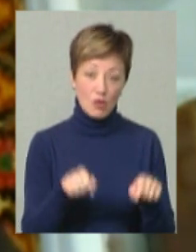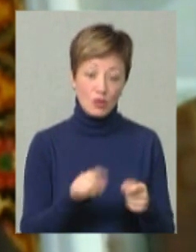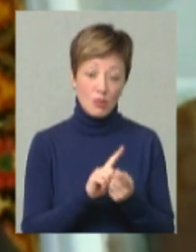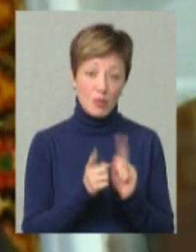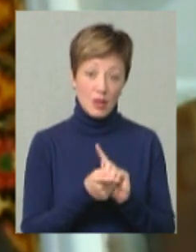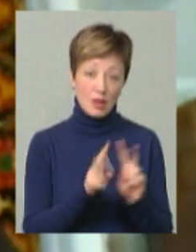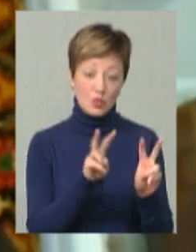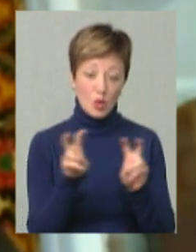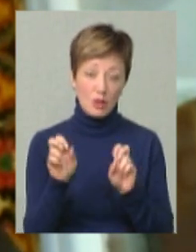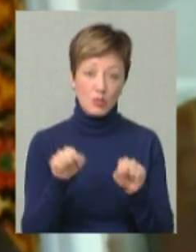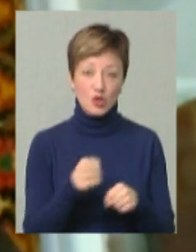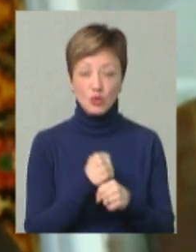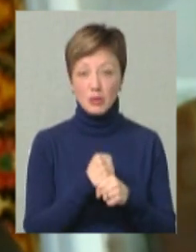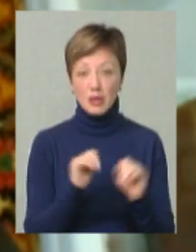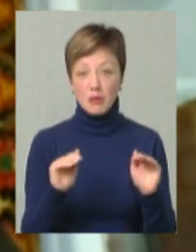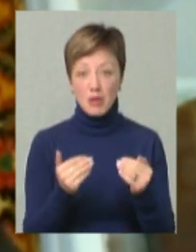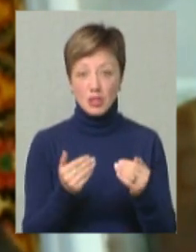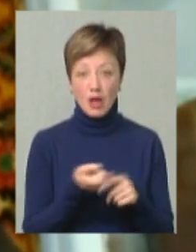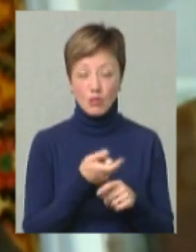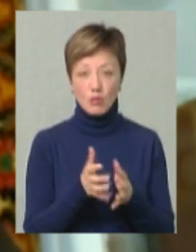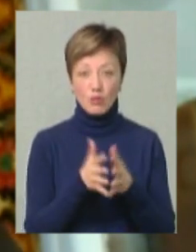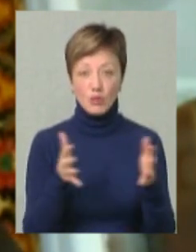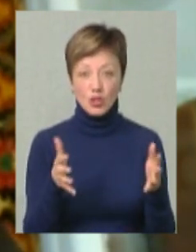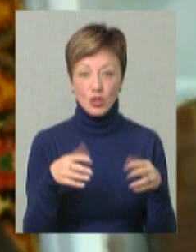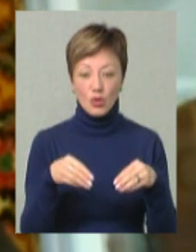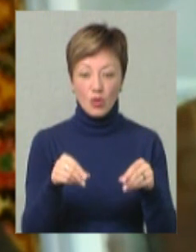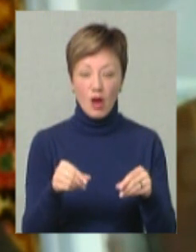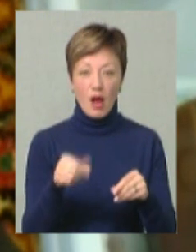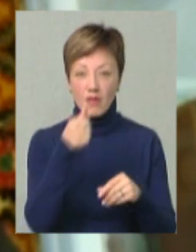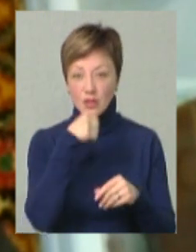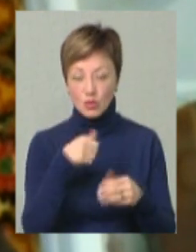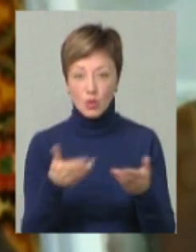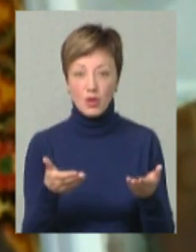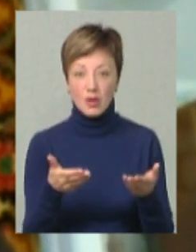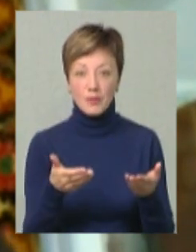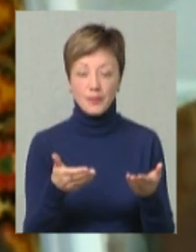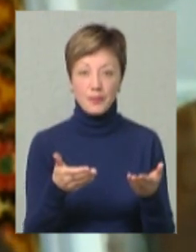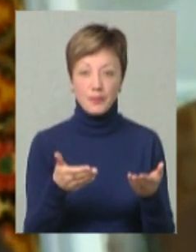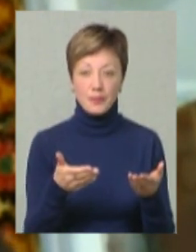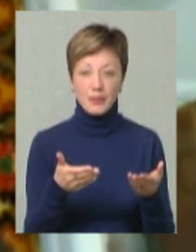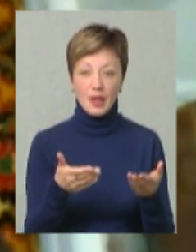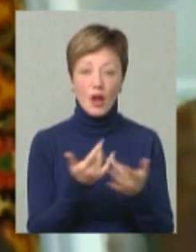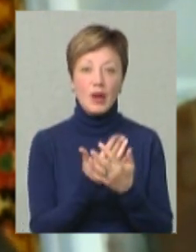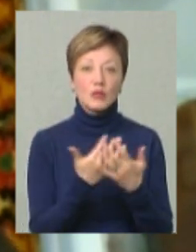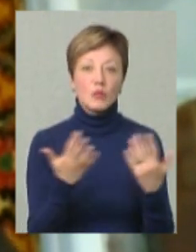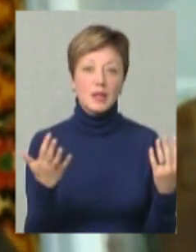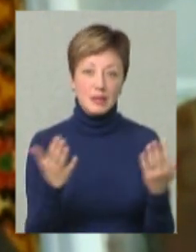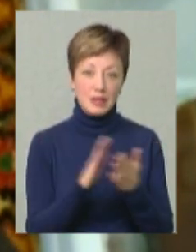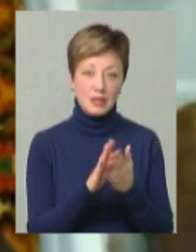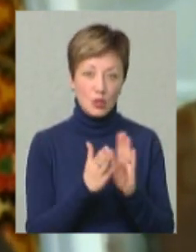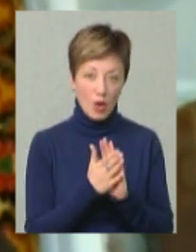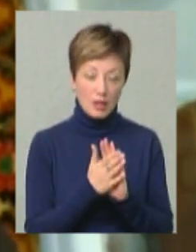поміняти сорти, можна зробити менші картоплі, більше нуту, більші кокосолі, ну, тобто, урізноманітнити